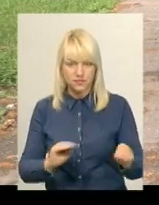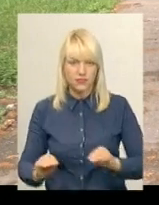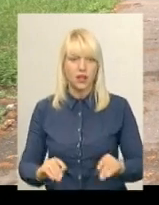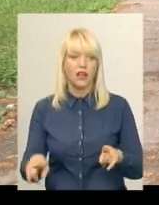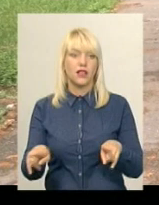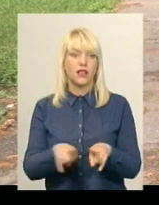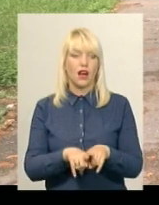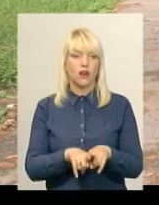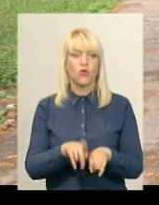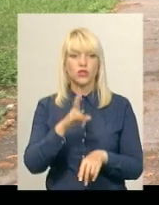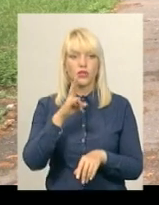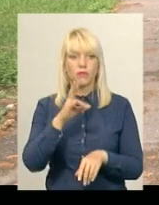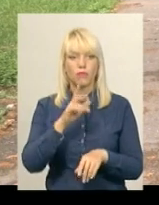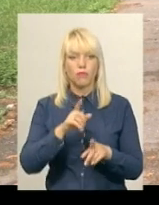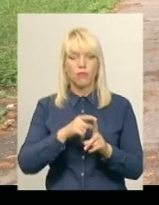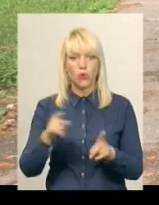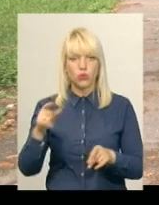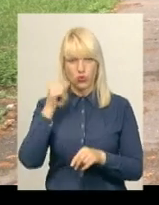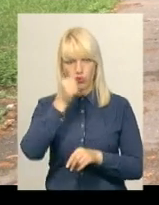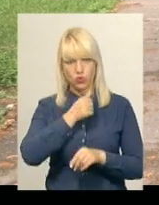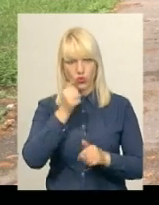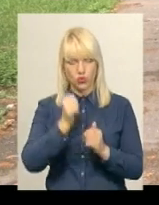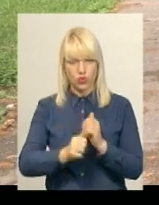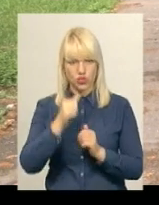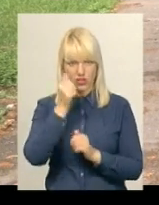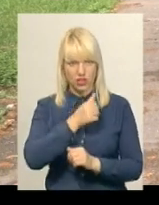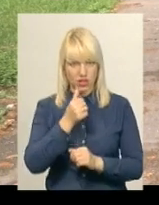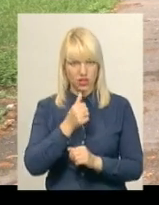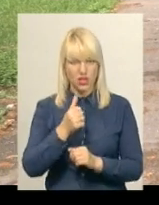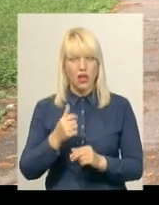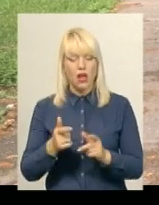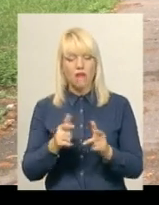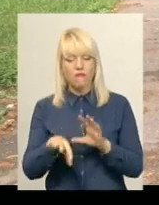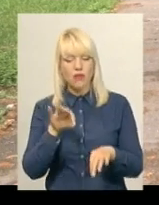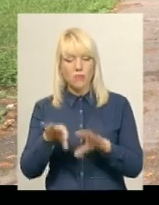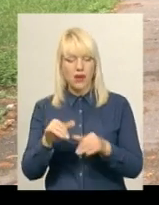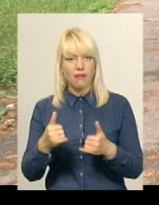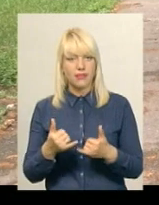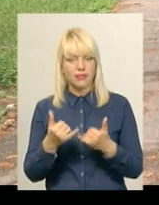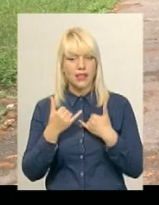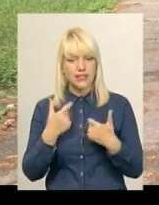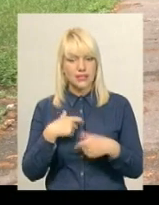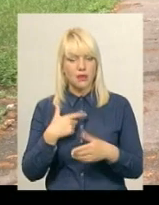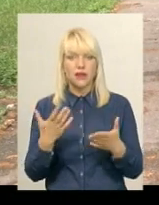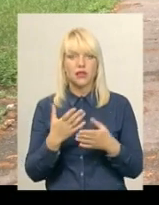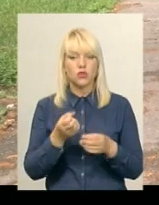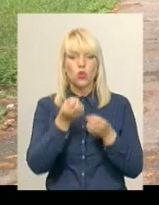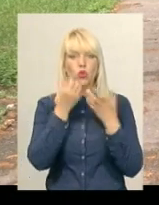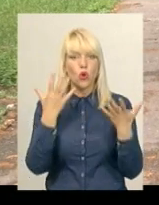Також протягом року кожен рік вибирає для себе якесь добре діло,